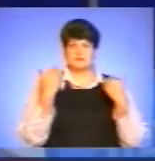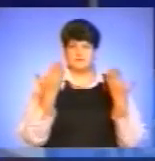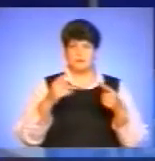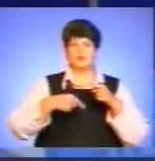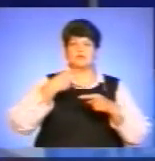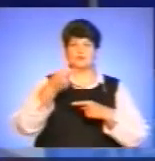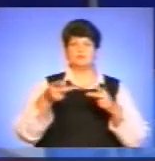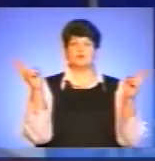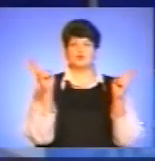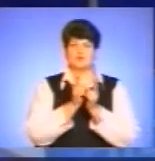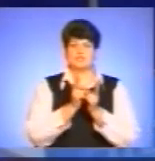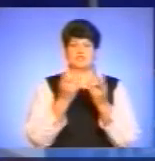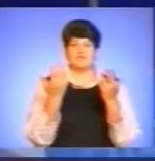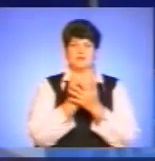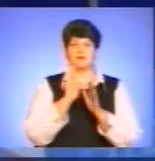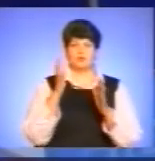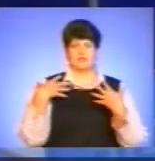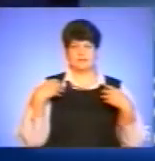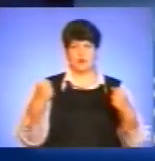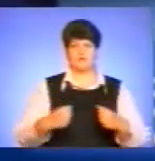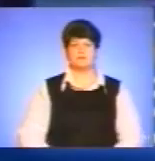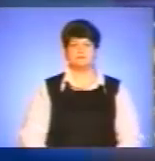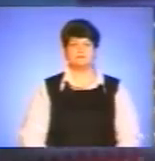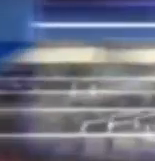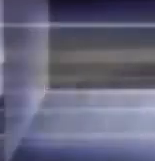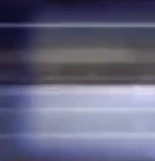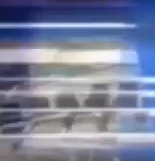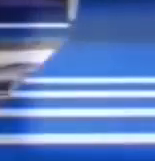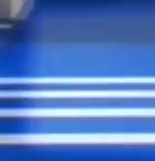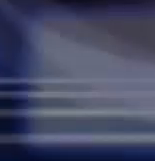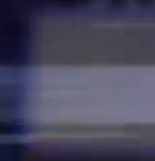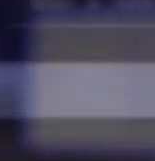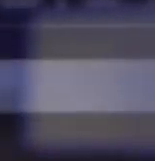наступної зустрічі в ефірі. Бувайте здорові! Дякую!